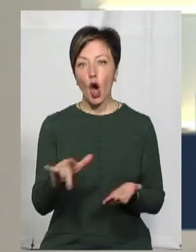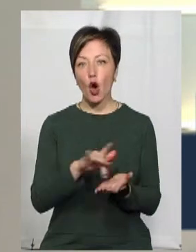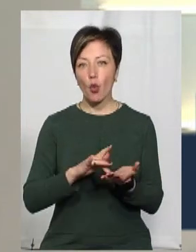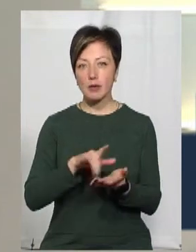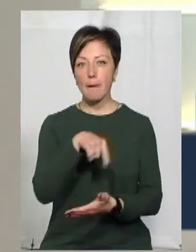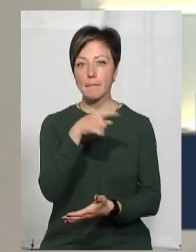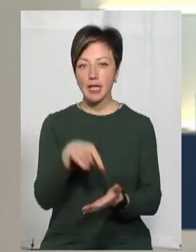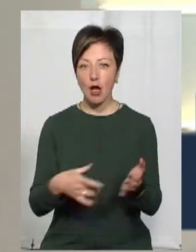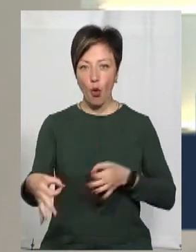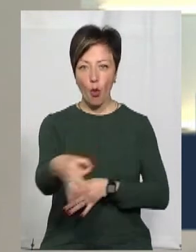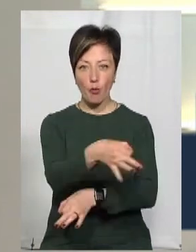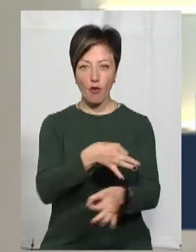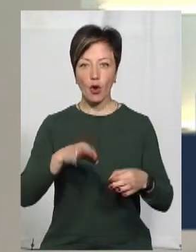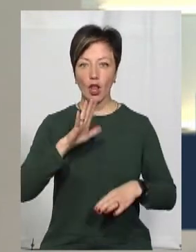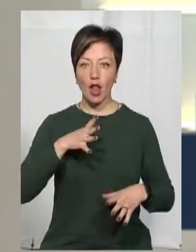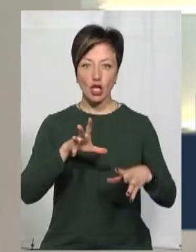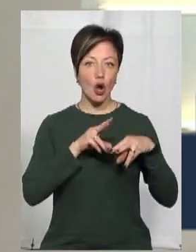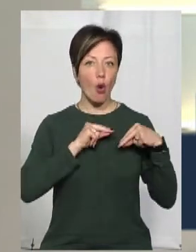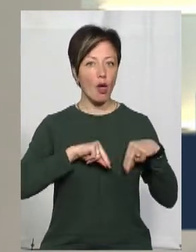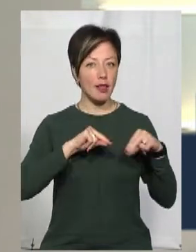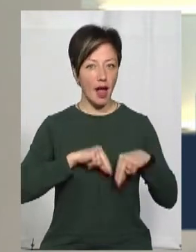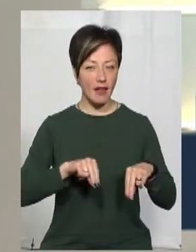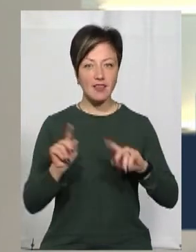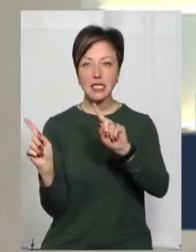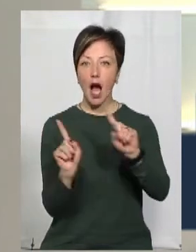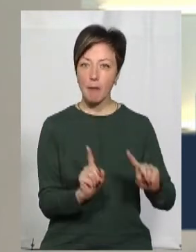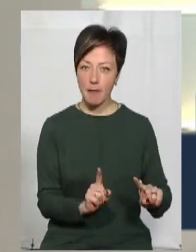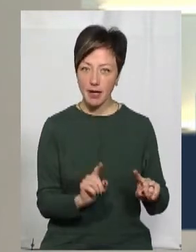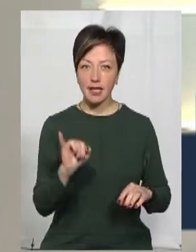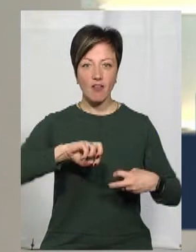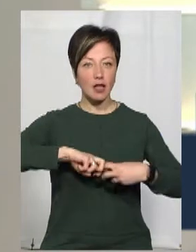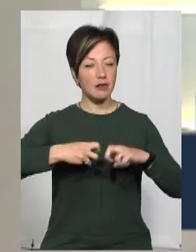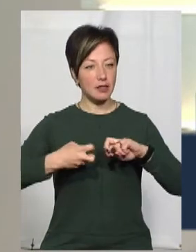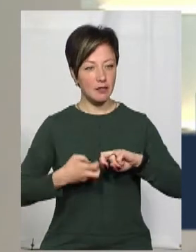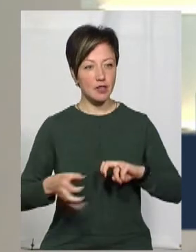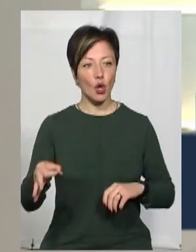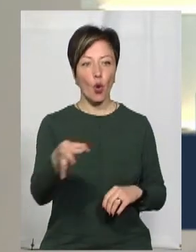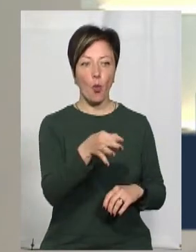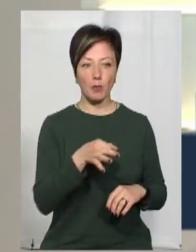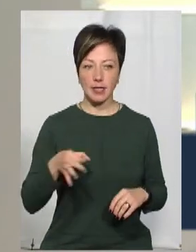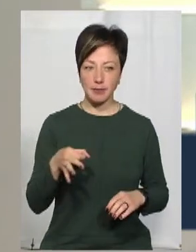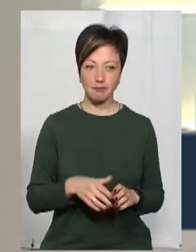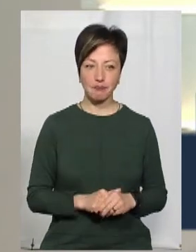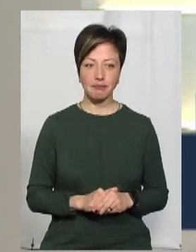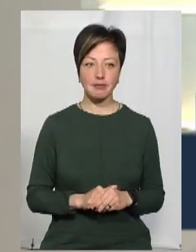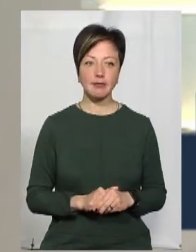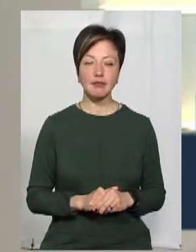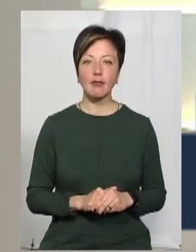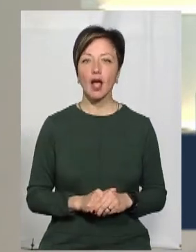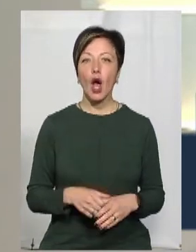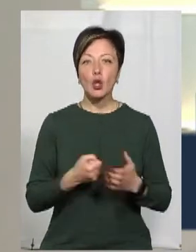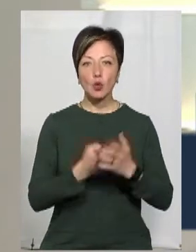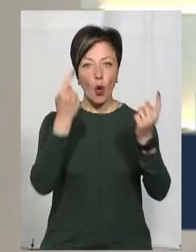ромське питання обговорюють сьогодні і наші колеги у Закарпатській та Івано-Франківській філіях. До